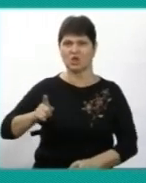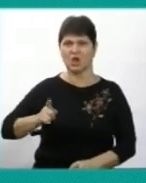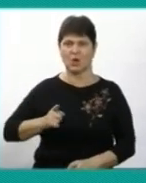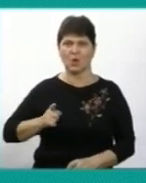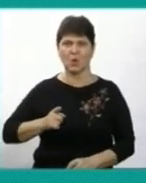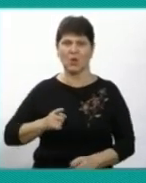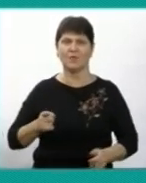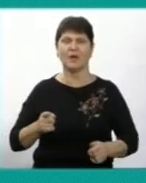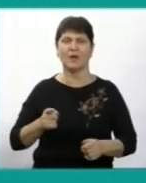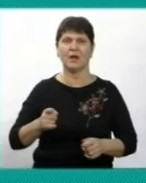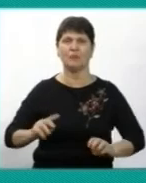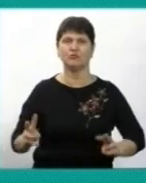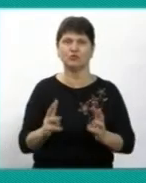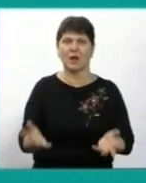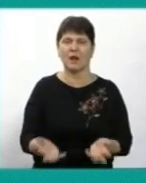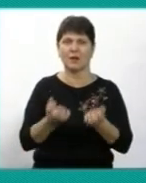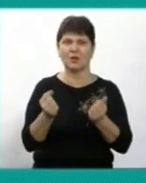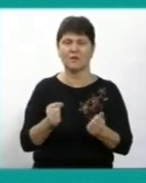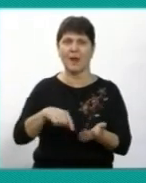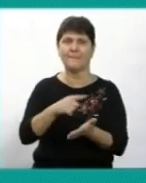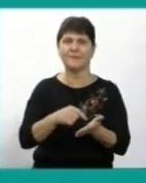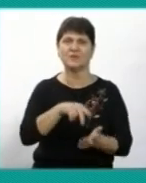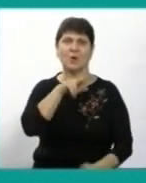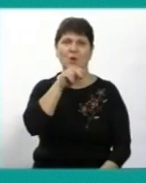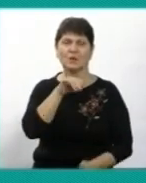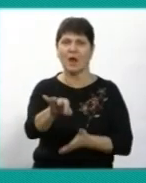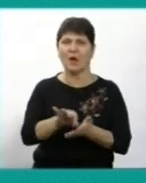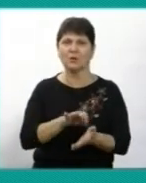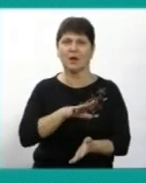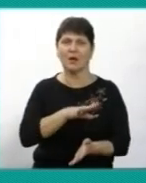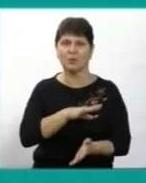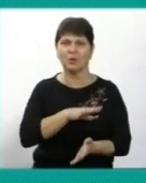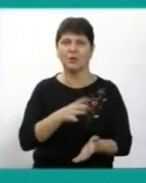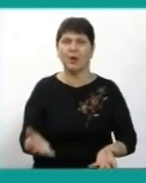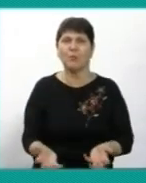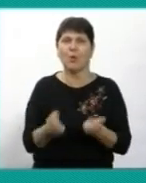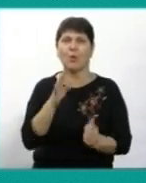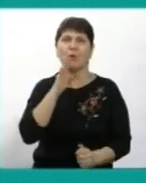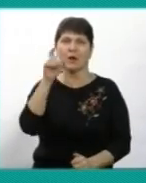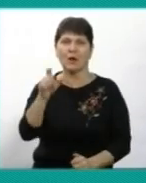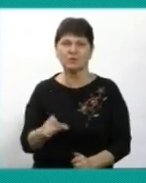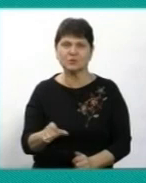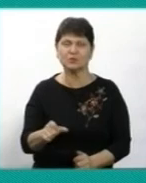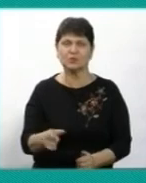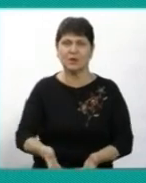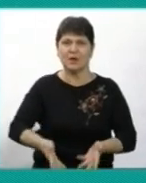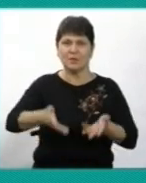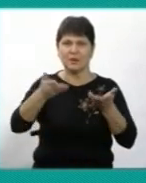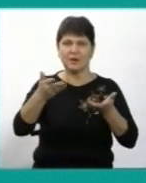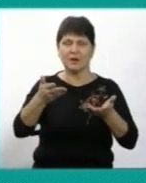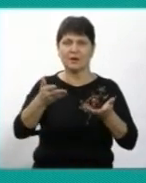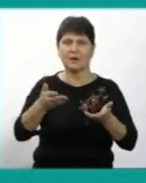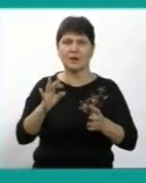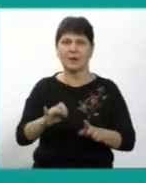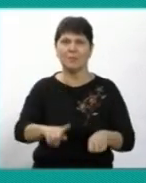пожежно-рятувальної частини міста Козятин Одразу було вжито заходів з її порятунку, жінку підняли на поверхню та